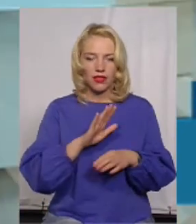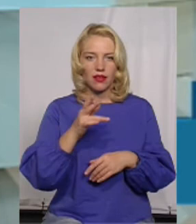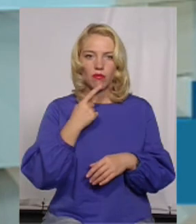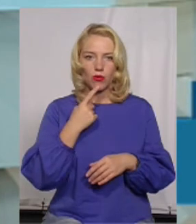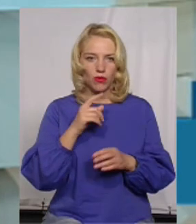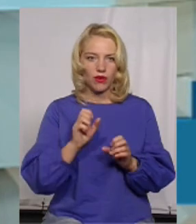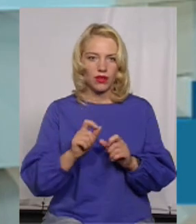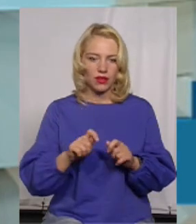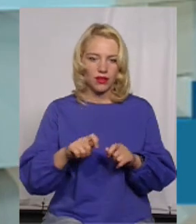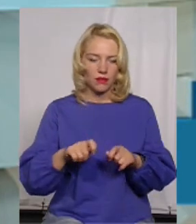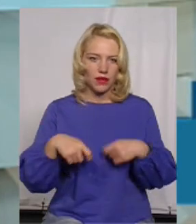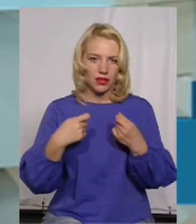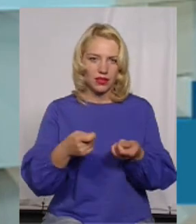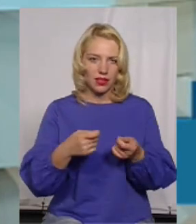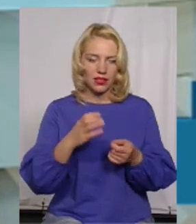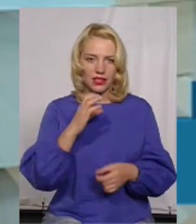есемескою?